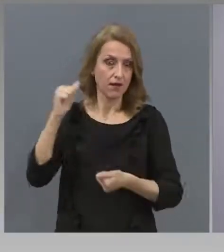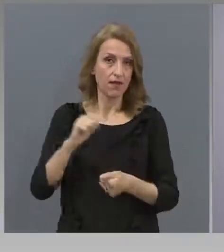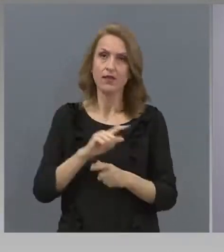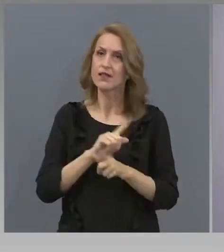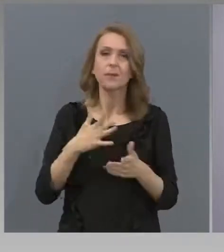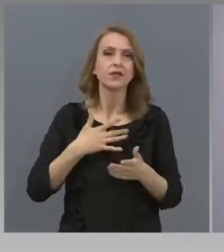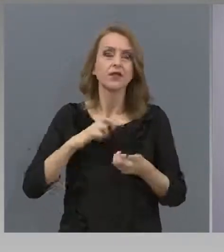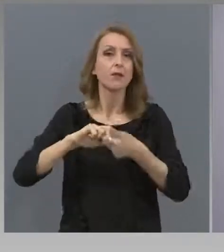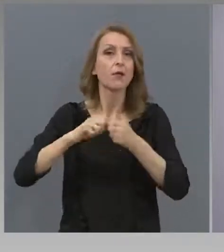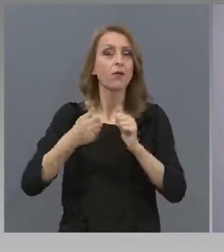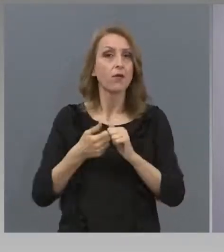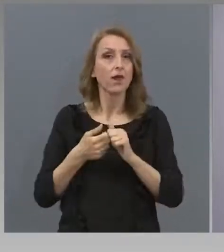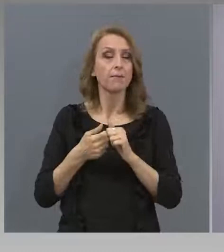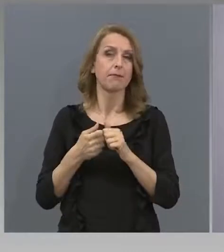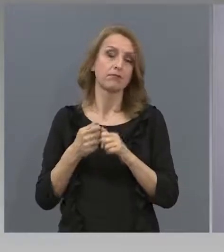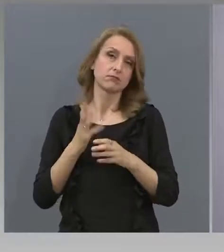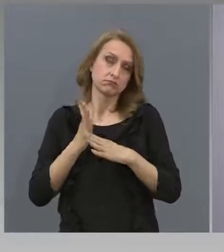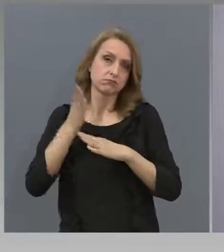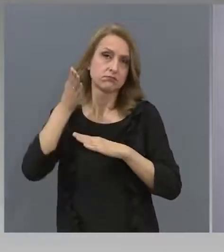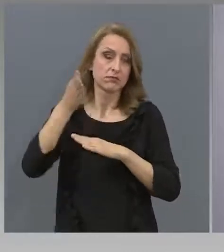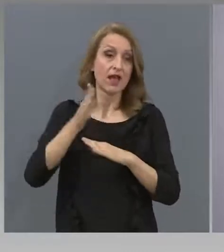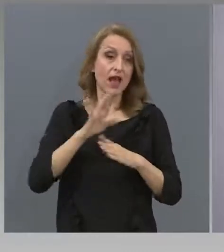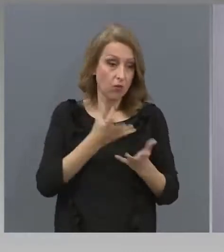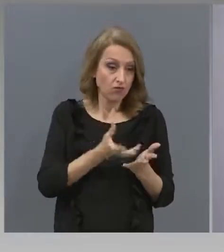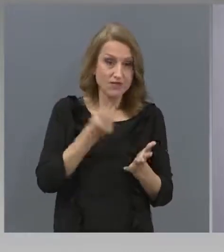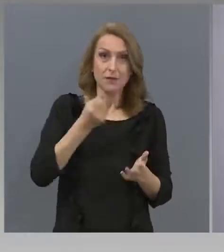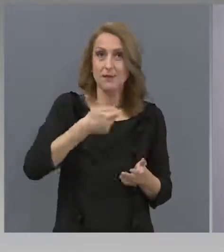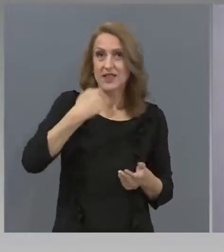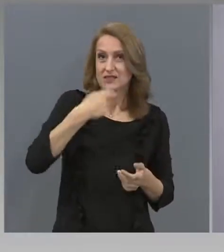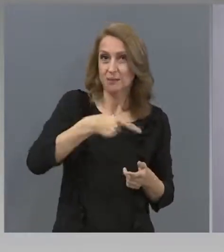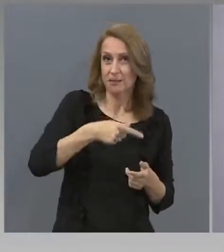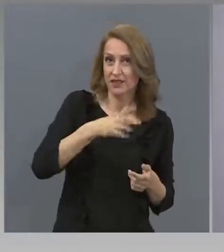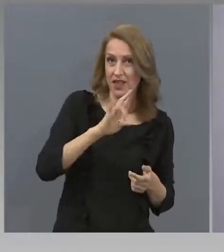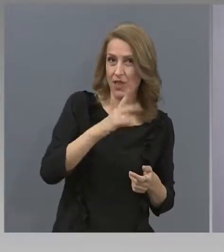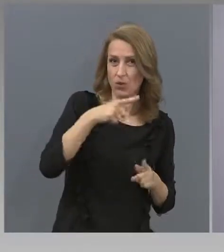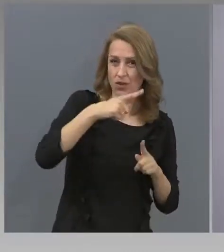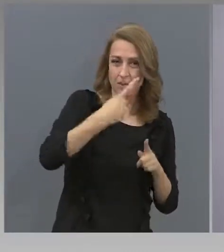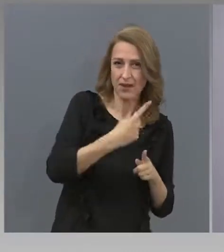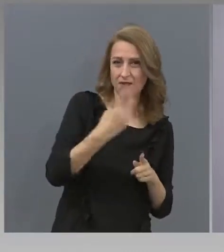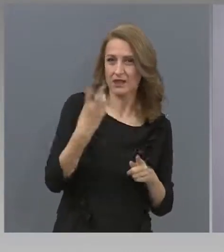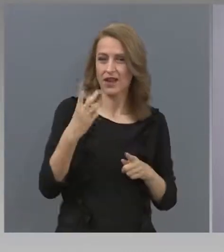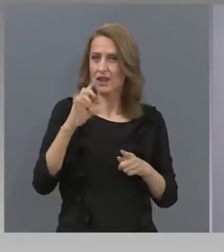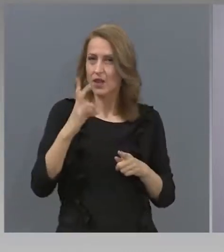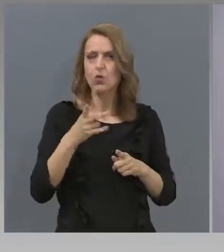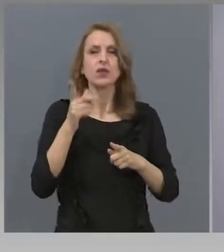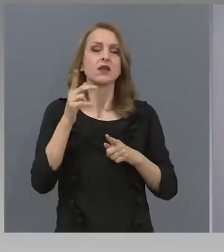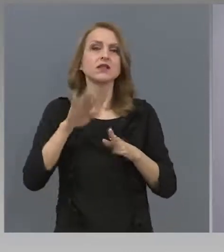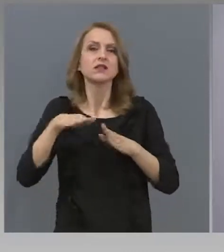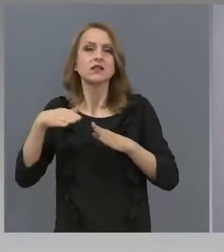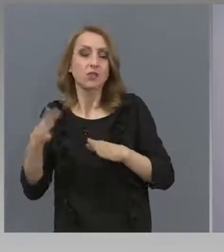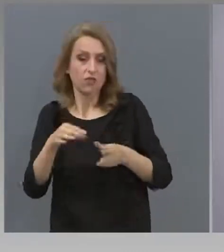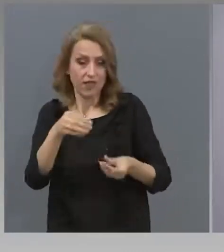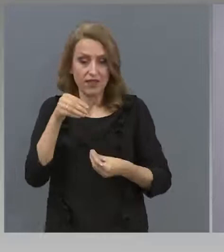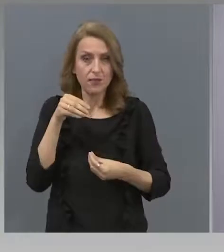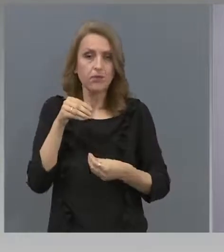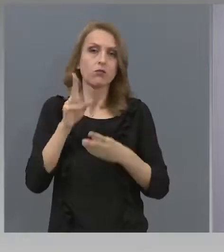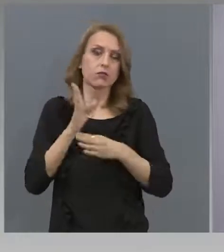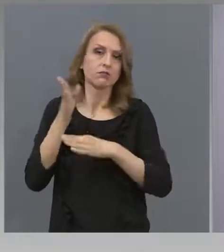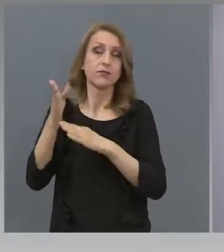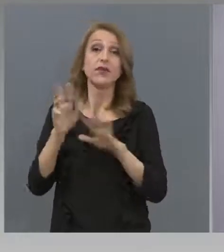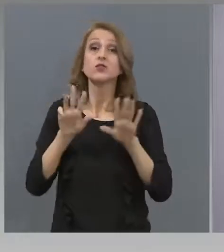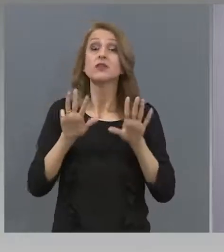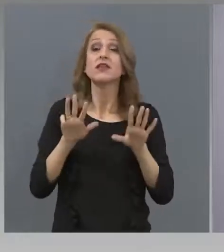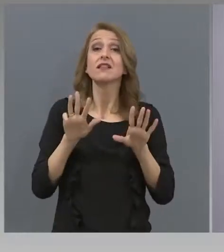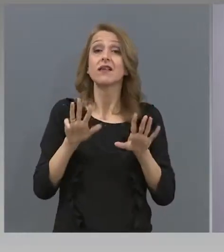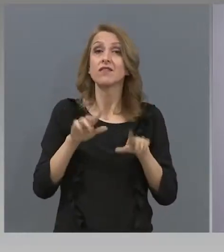сесия успешно държавните зрелостни изпити. Началото на тези държавни зрелостни изпити ще бъде в 9 часа, един час